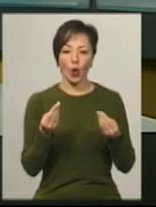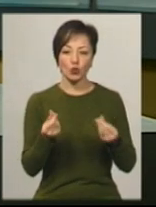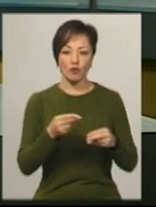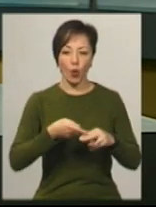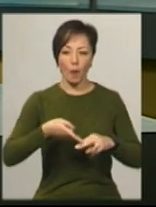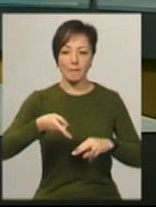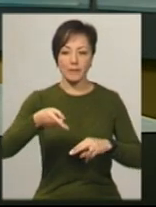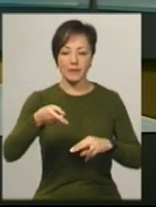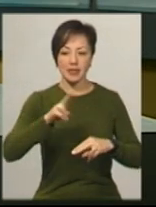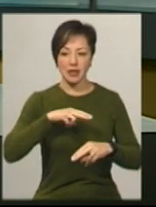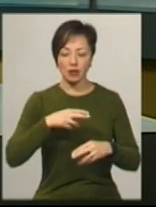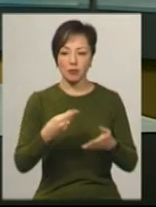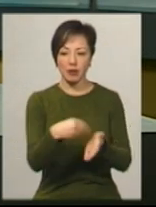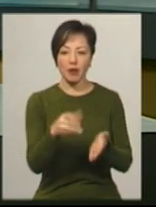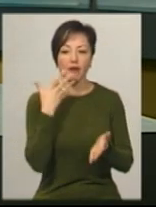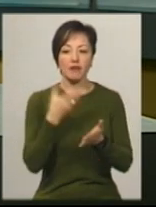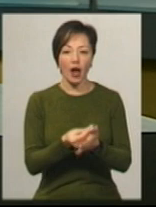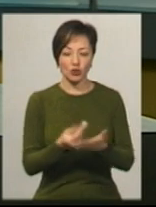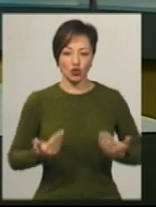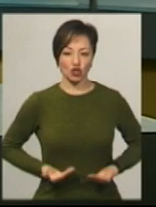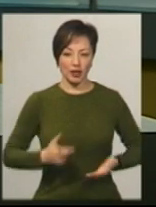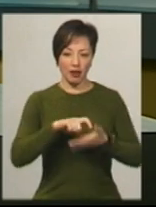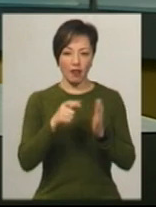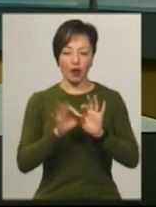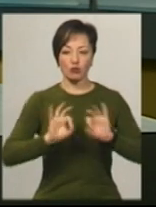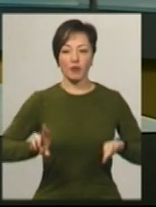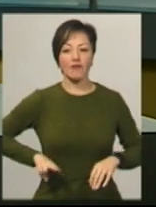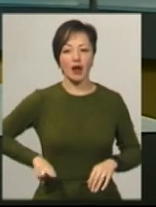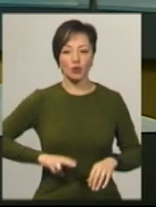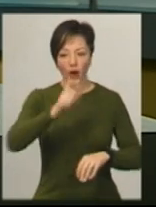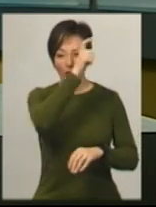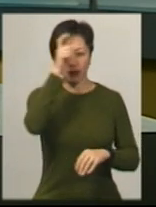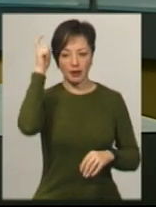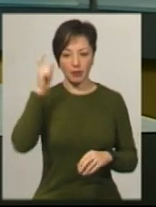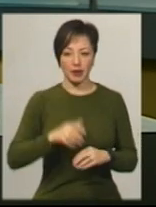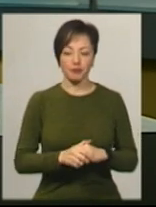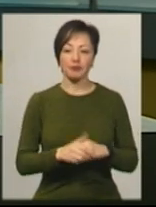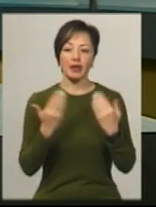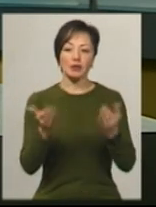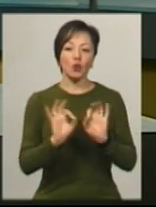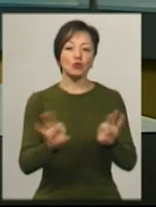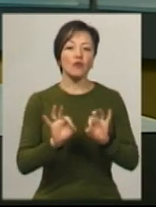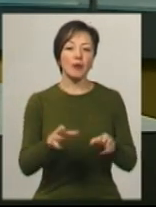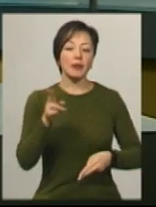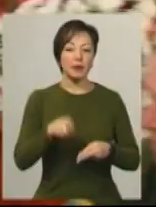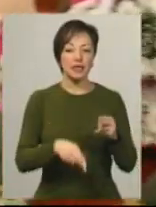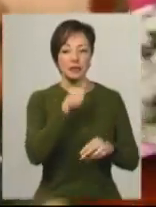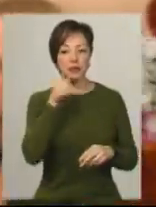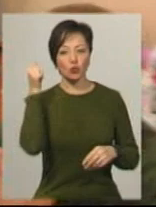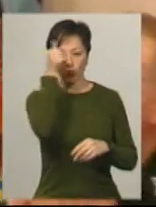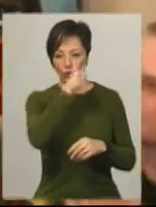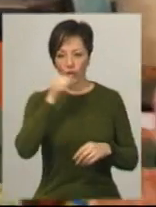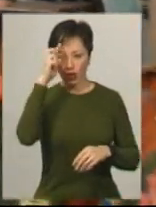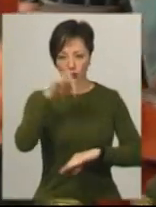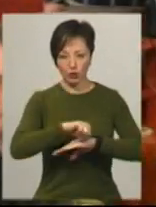компенсацію на придбання власного житла. Про це розповів ректор академії Олег Шенкарук. За його словами, наприкінці минулого року